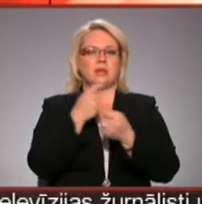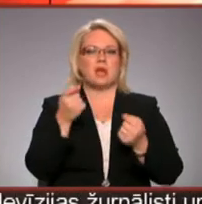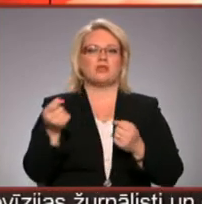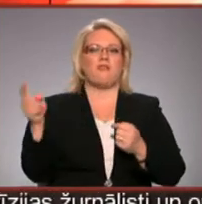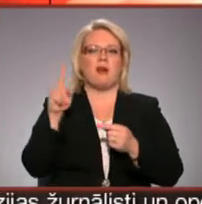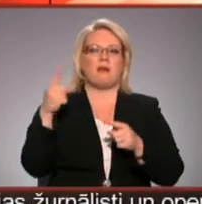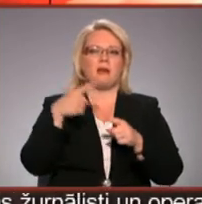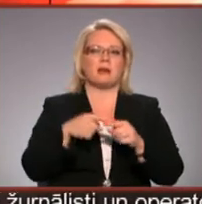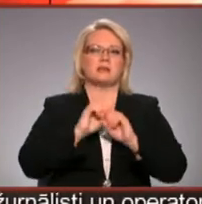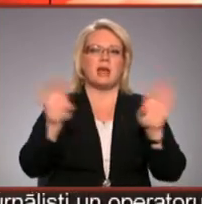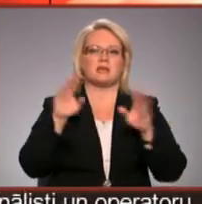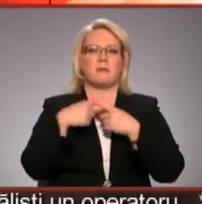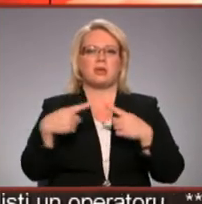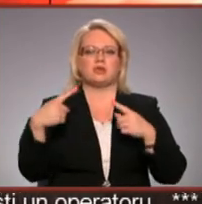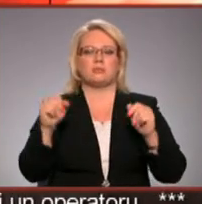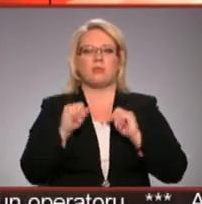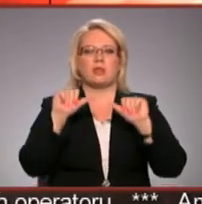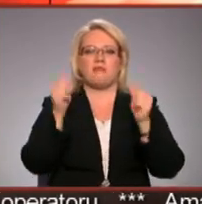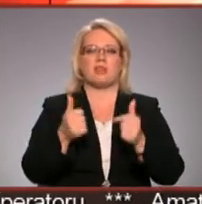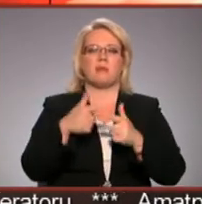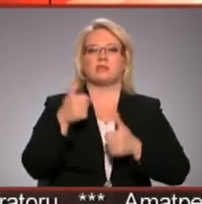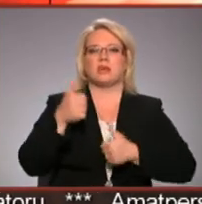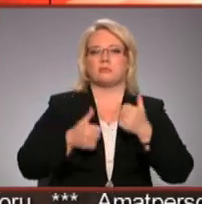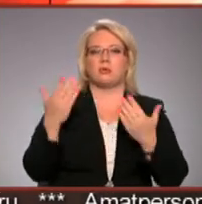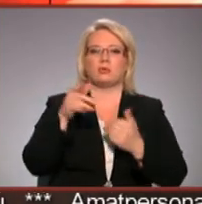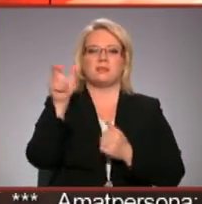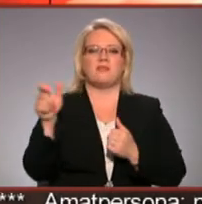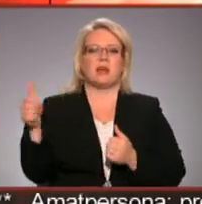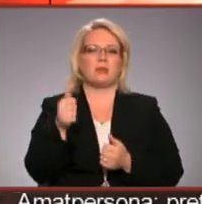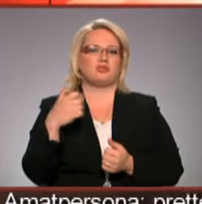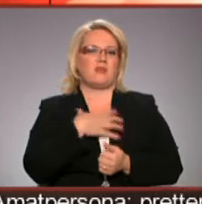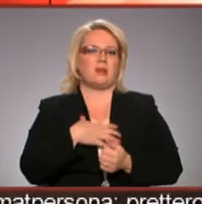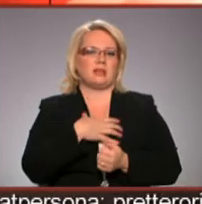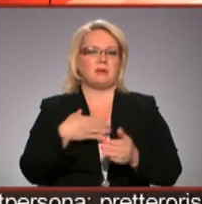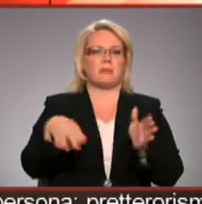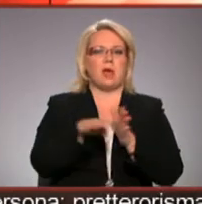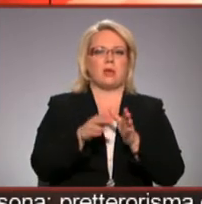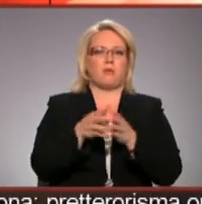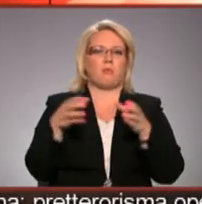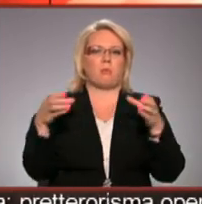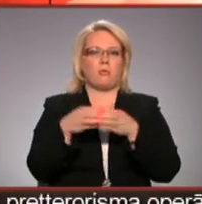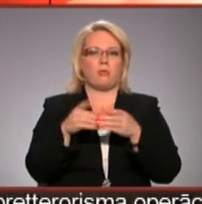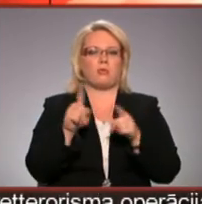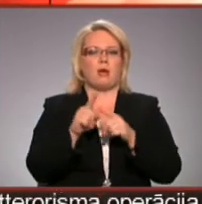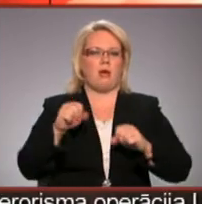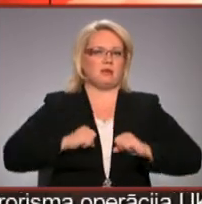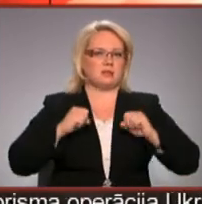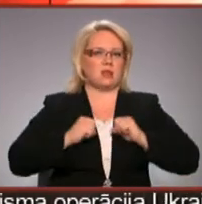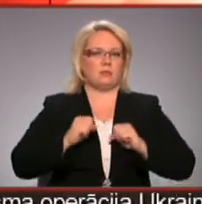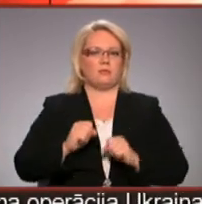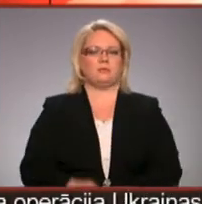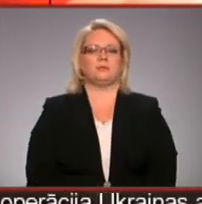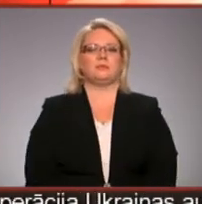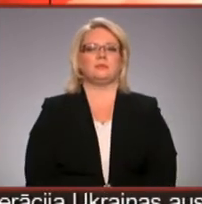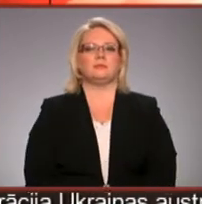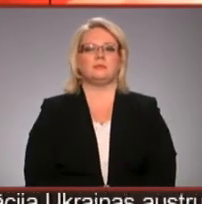vairākārt esam stāstījuši par dažādiem sporta veidiem un sacensībām, kurās cilvēki rīpšām vajadzībām startēt kuplā pulkā un ar azartu. Nu Liepājas turpina